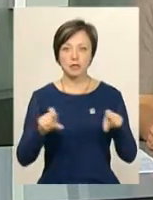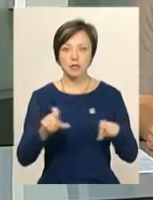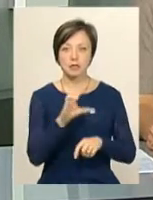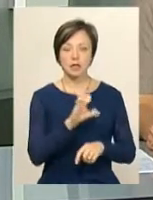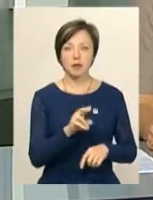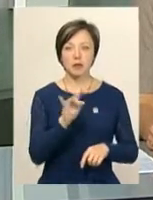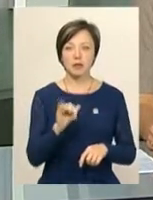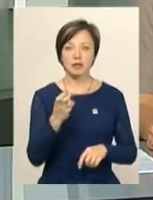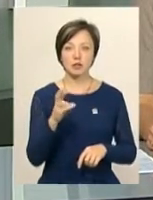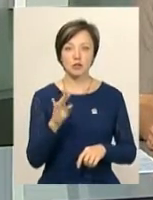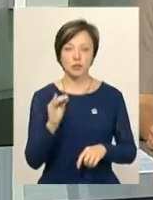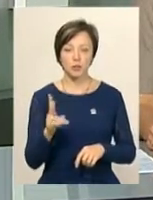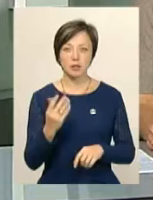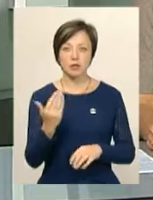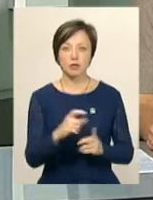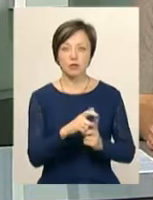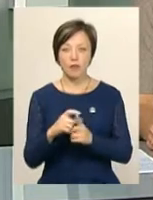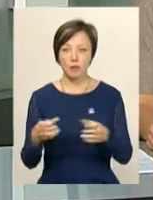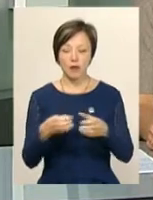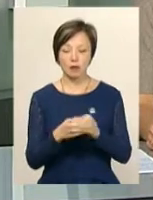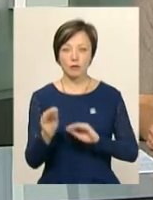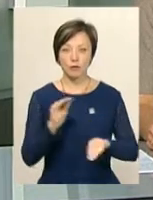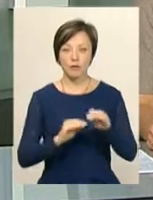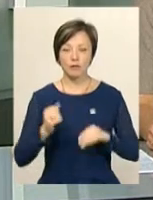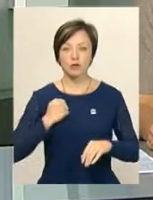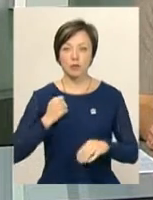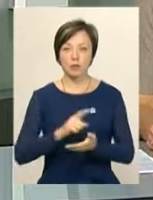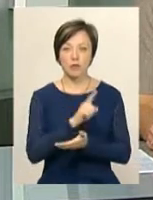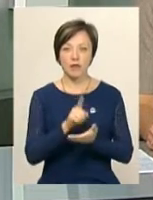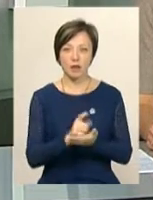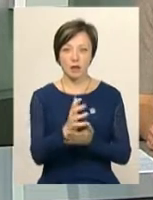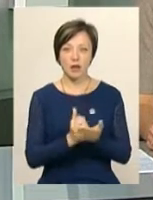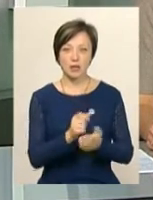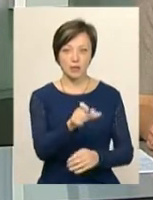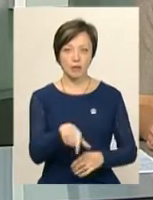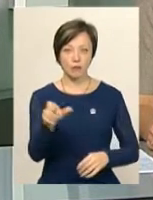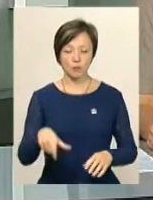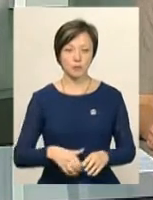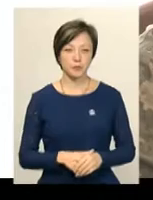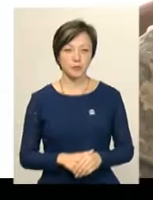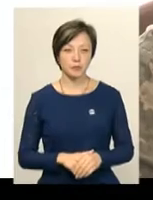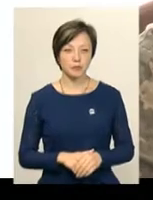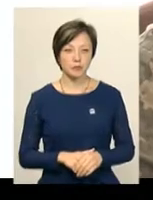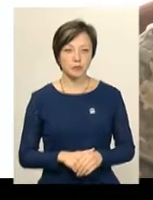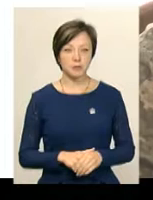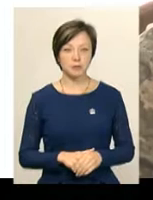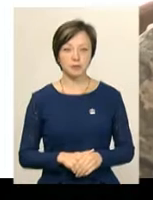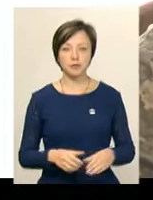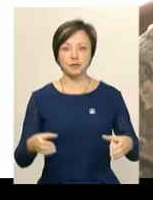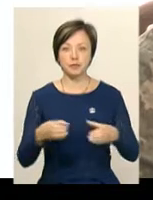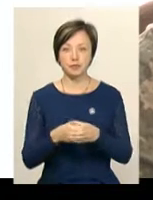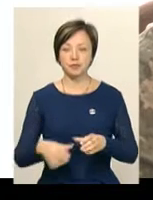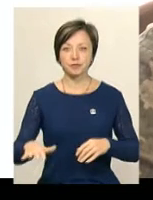Сергій Присяжнюк. За його словами, бригади формуватимуться з військовозобов'язаних резерву. Бригада